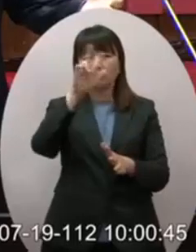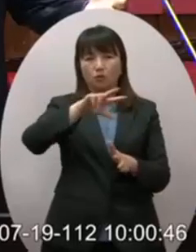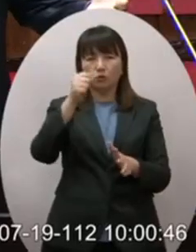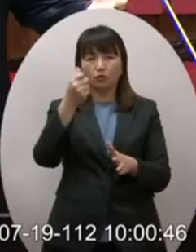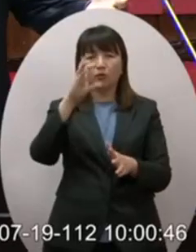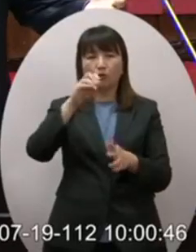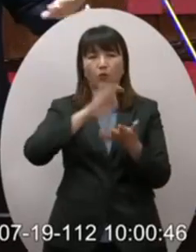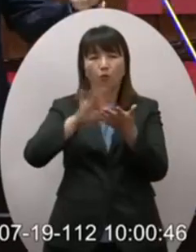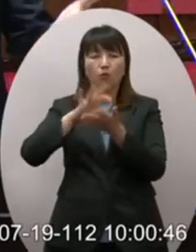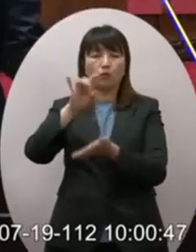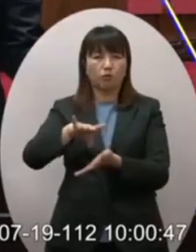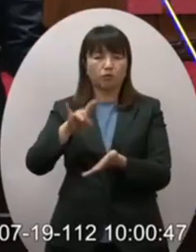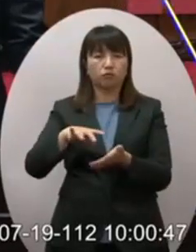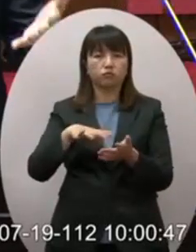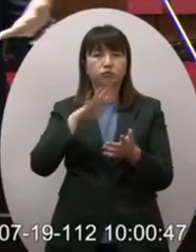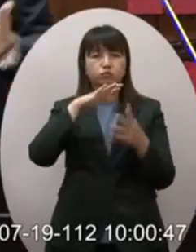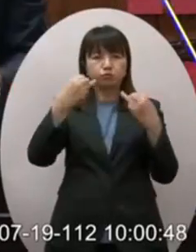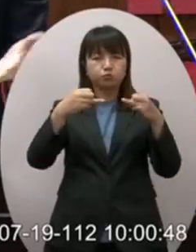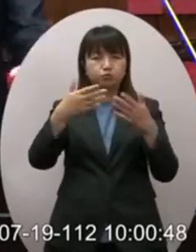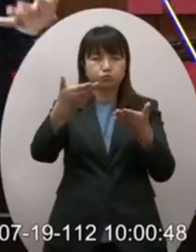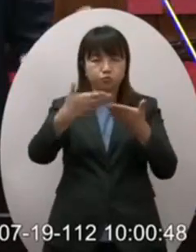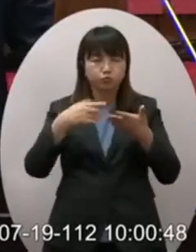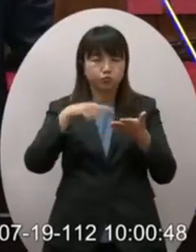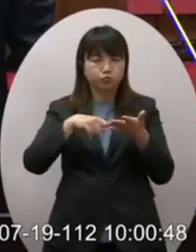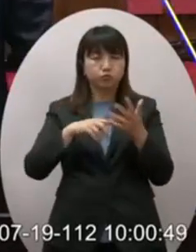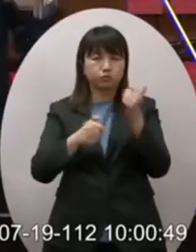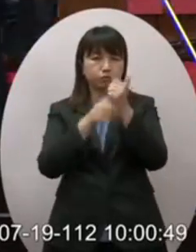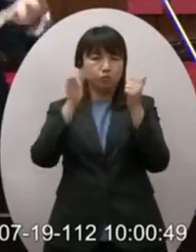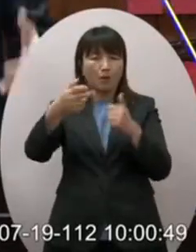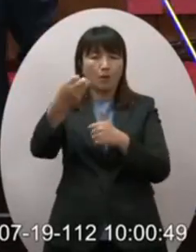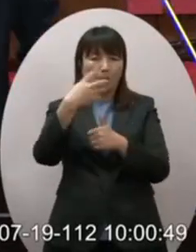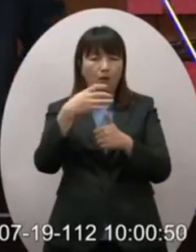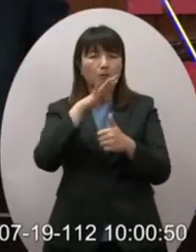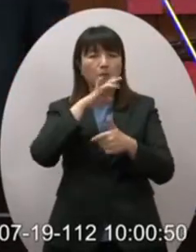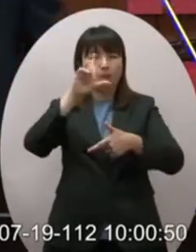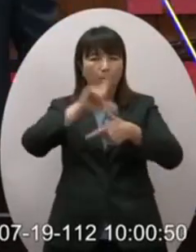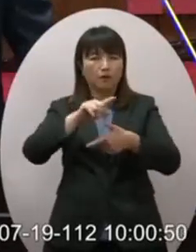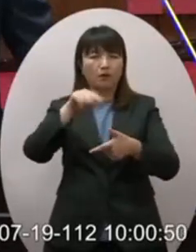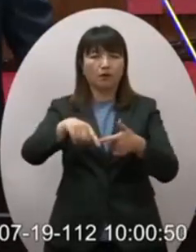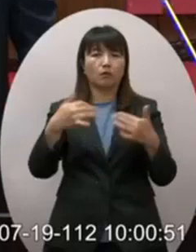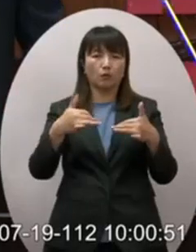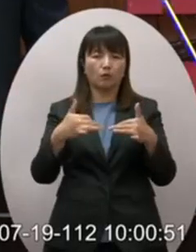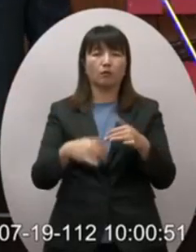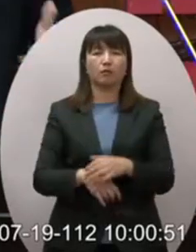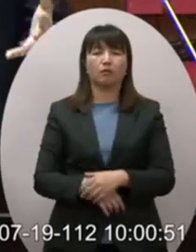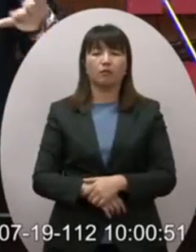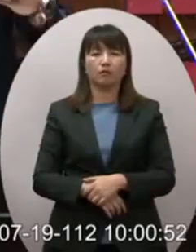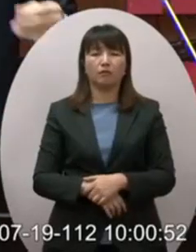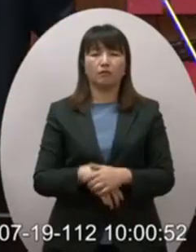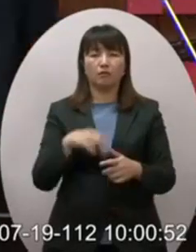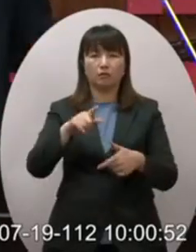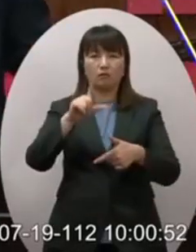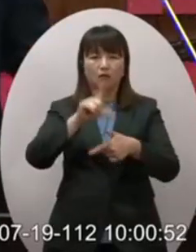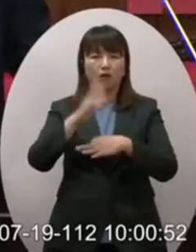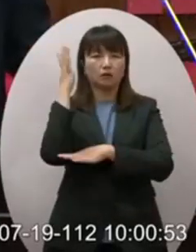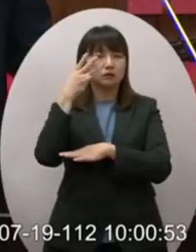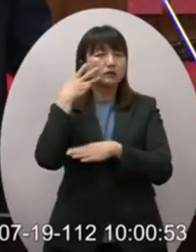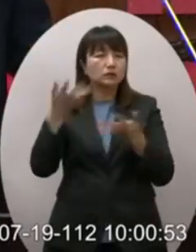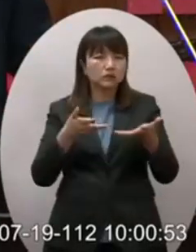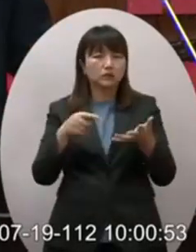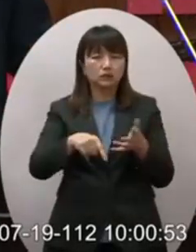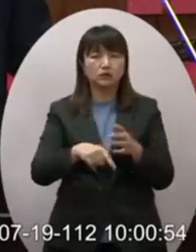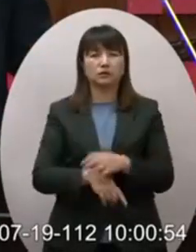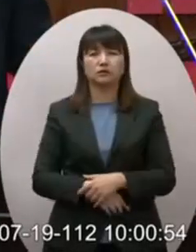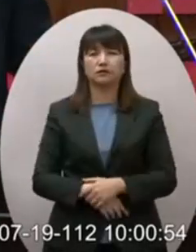五百萬花去哪裡了我沒有看到成果結果你們次長還是告訴我們會卡在政治問題會卡在政治問題相